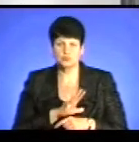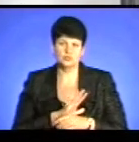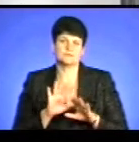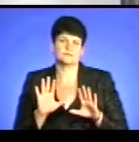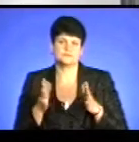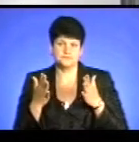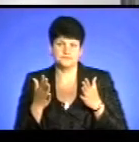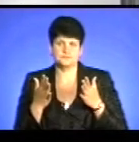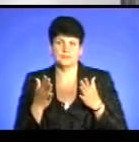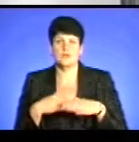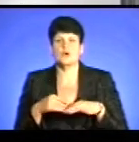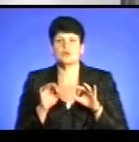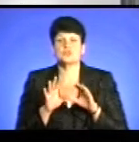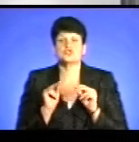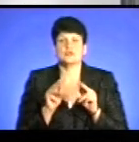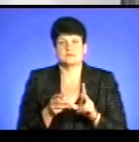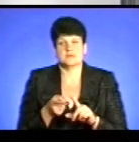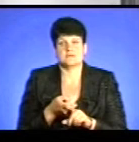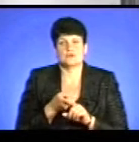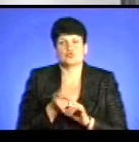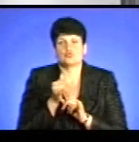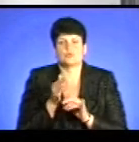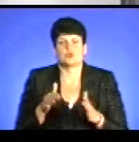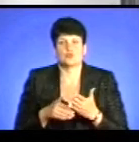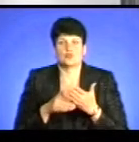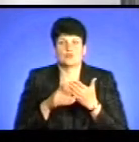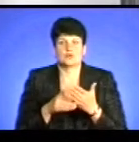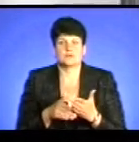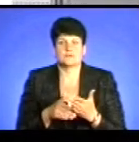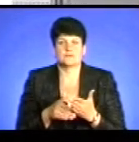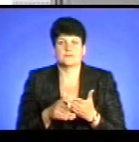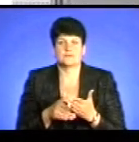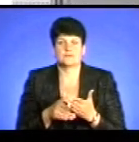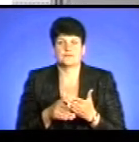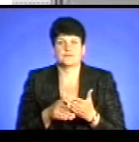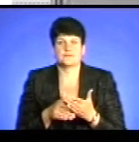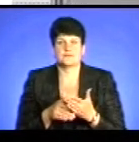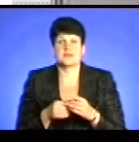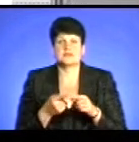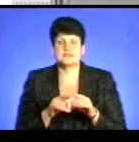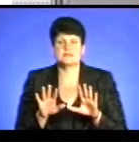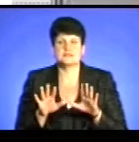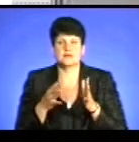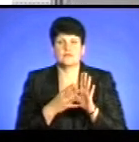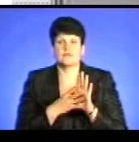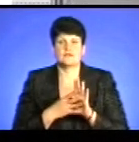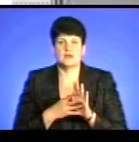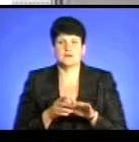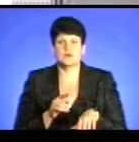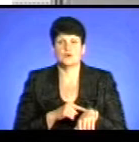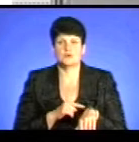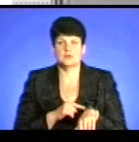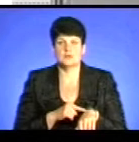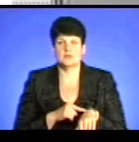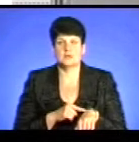Розкажіть, будь ласка, з чим це пов'язано і чому не могли допомогти рятувальні? Ну, минулого року це сталося в 9-й годині, де згинула дівчинка